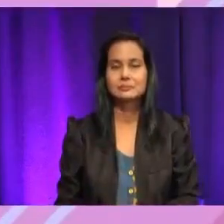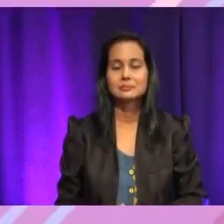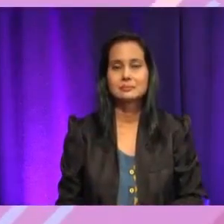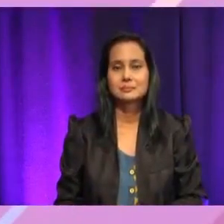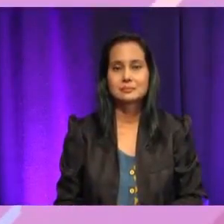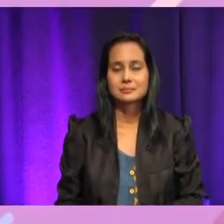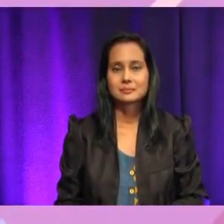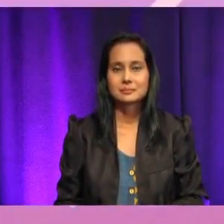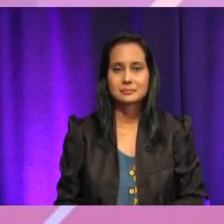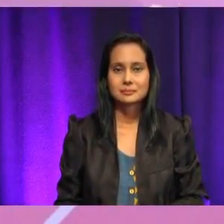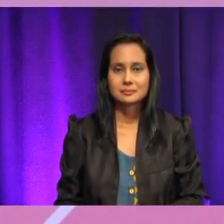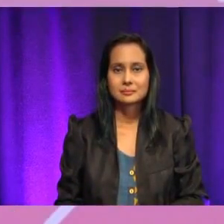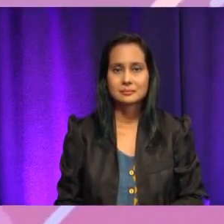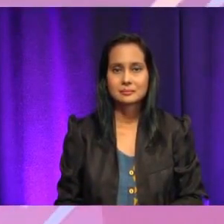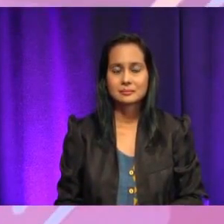Silakan.